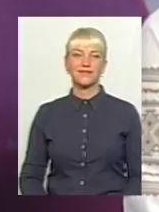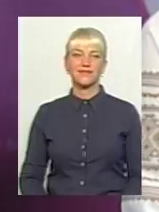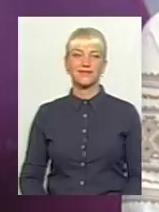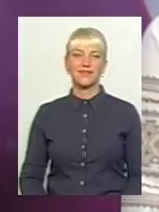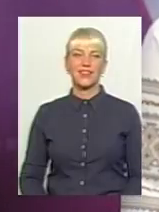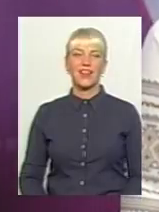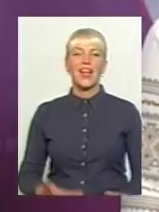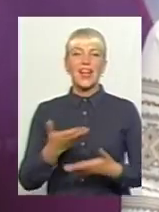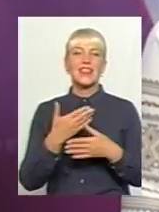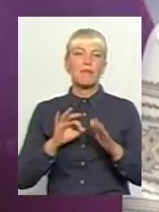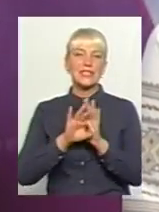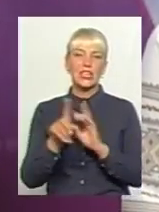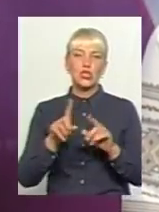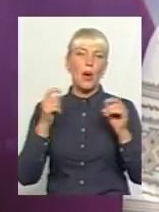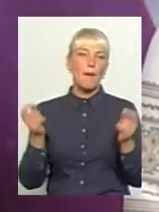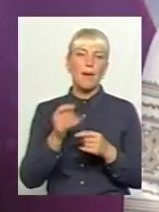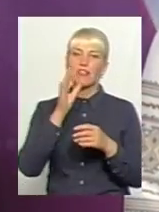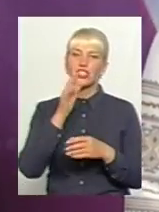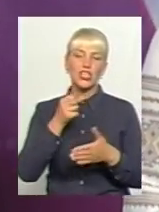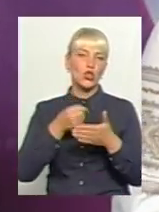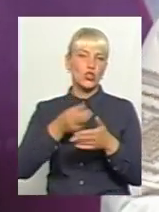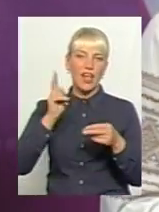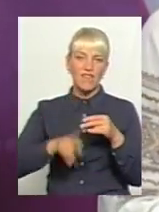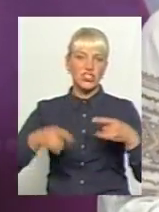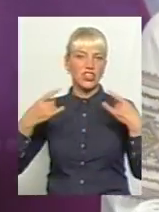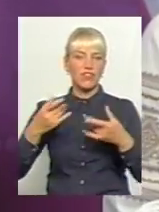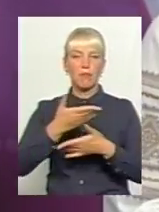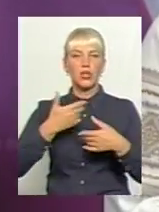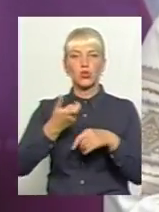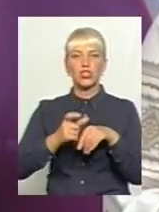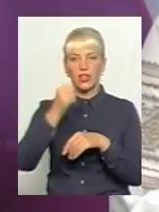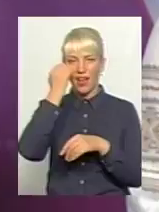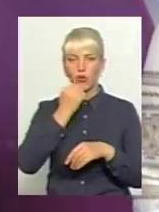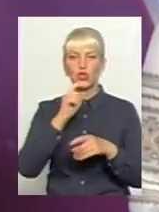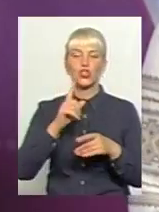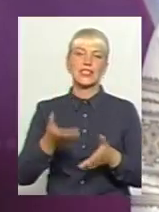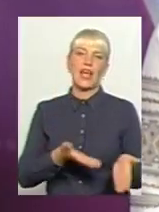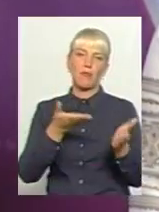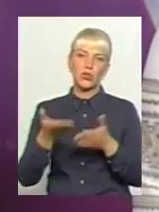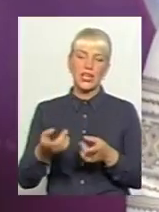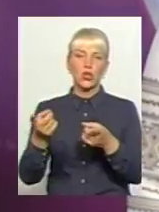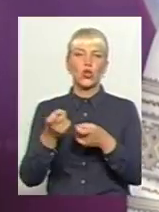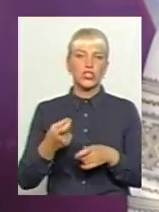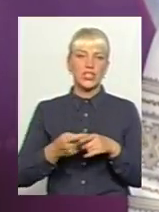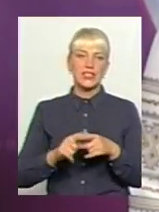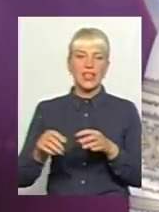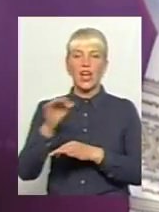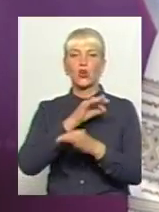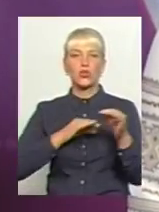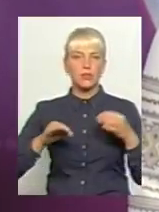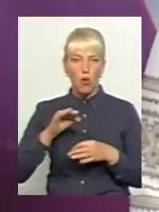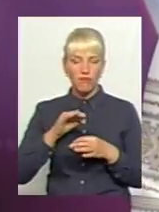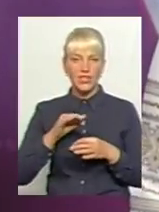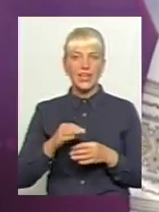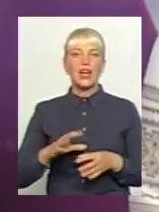Нам підказують, що дуже мало часу до завершення ефіру. Ми дуже дякуємо вам за те, що запросили долучитися нас до цієї розмови.